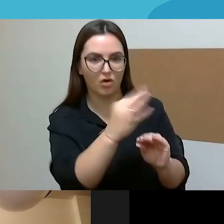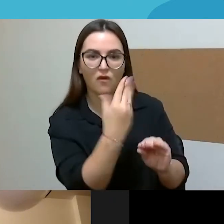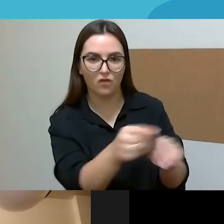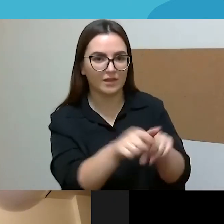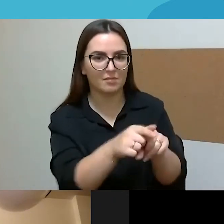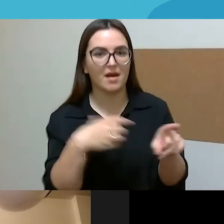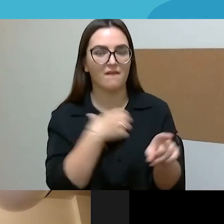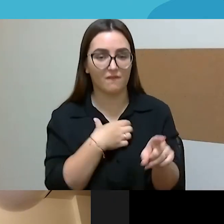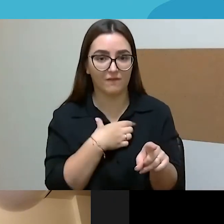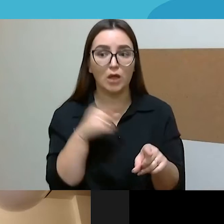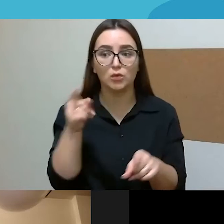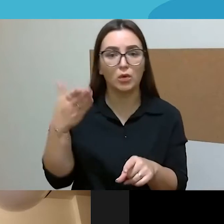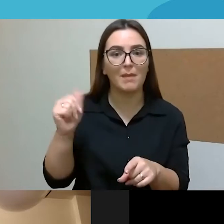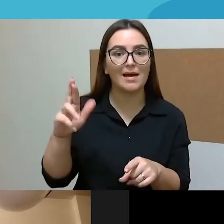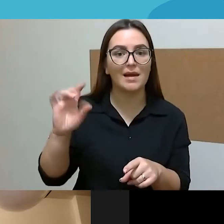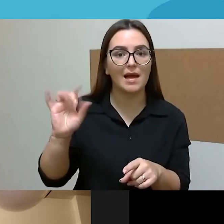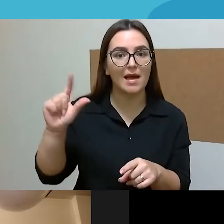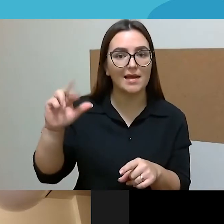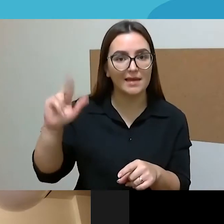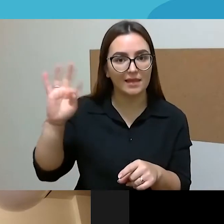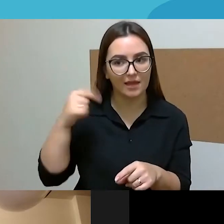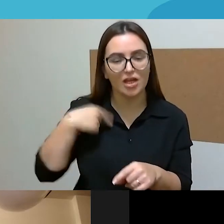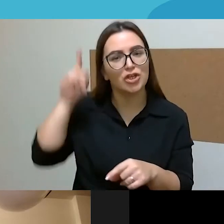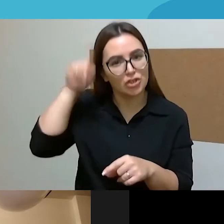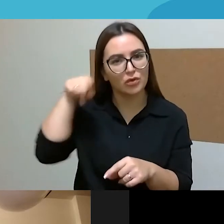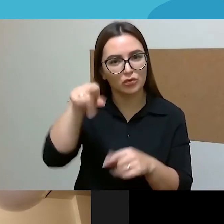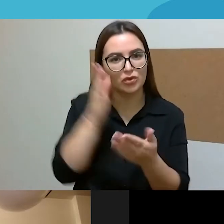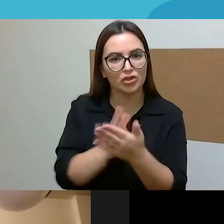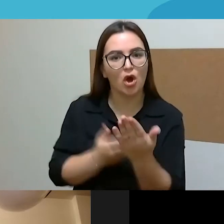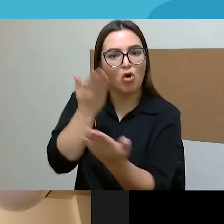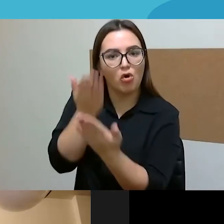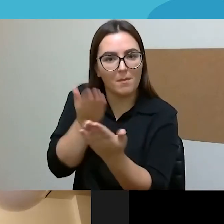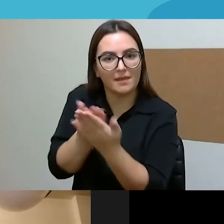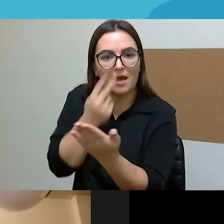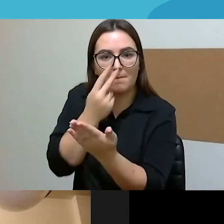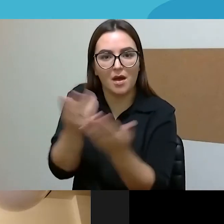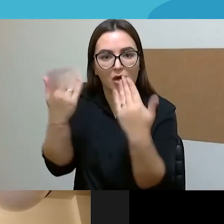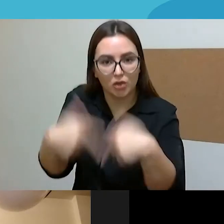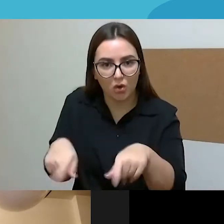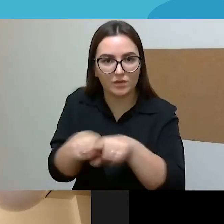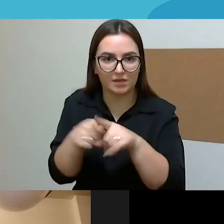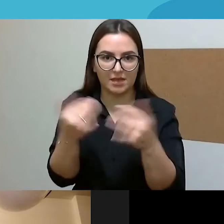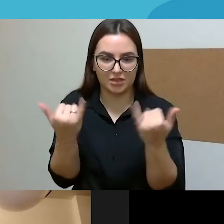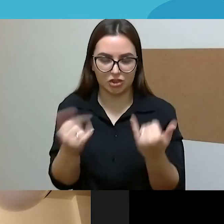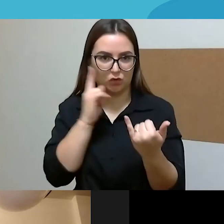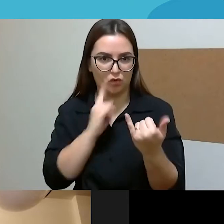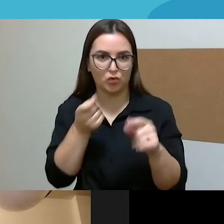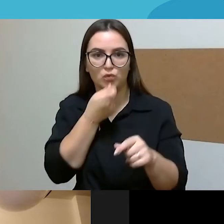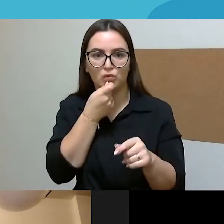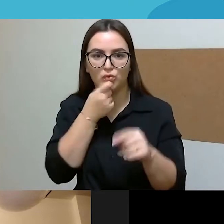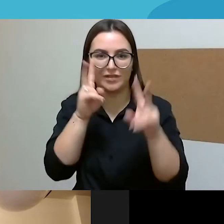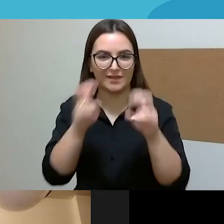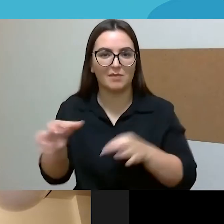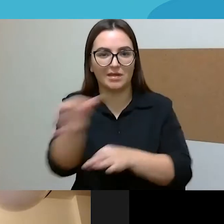esat jau komentavus ir norėtųsi, kad ir čia mes dar truputį aptartumėm tą tokį